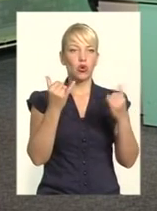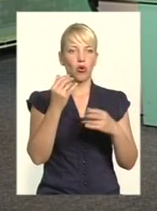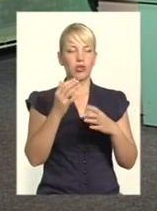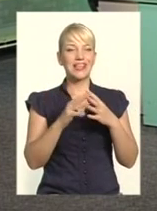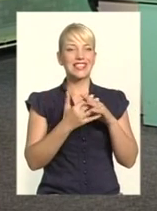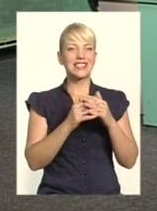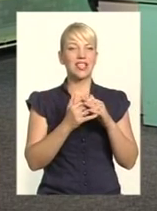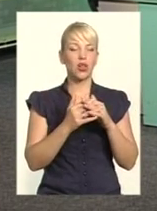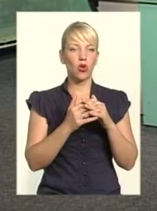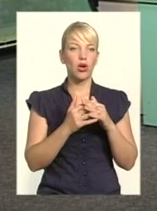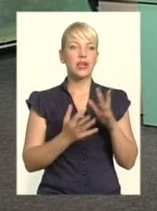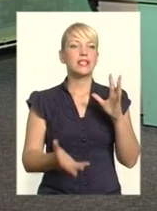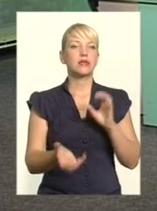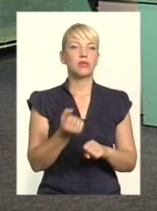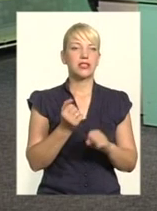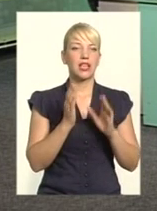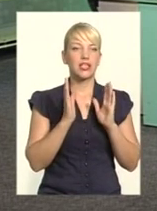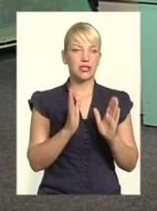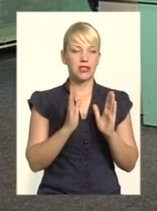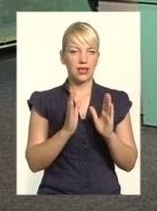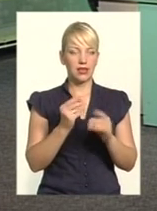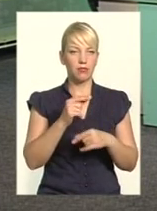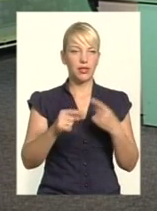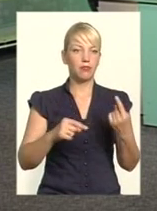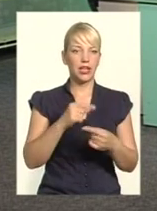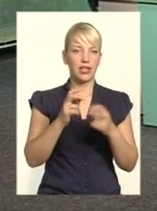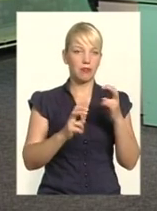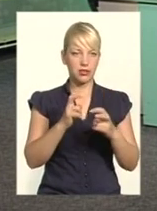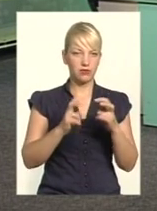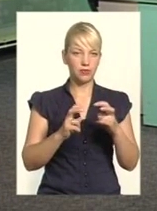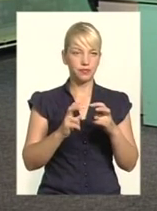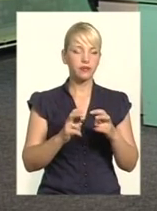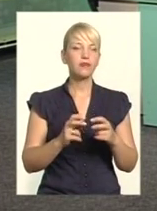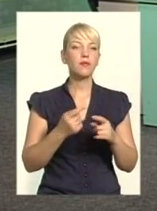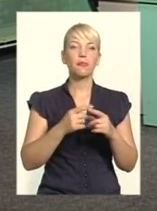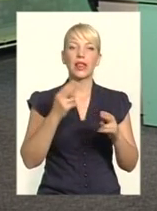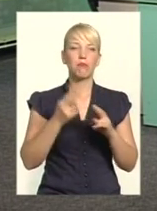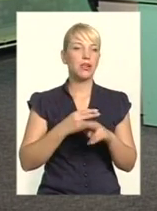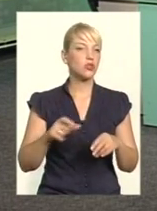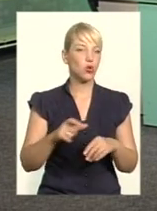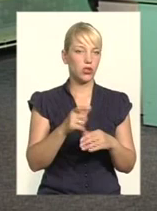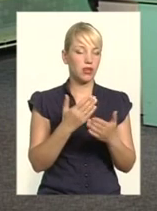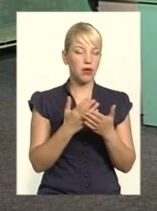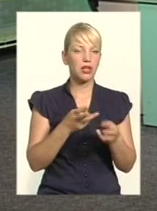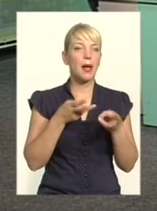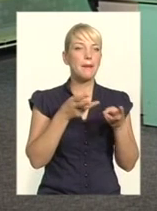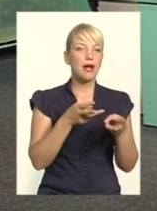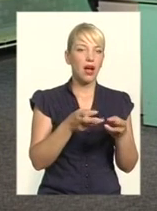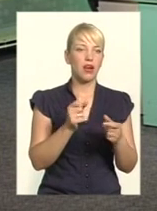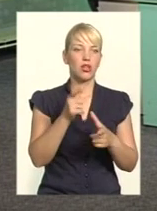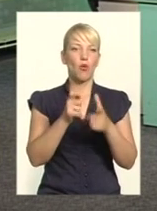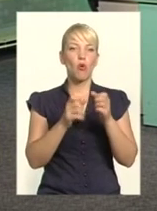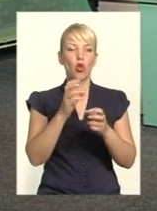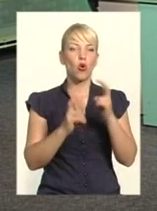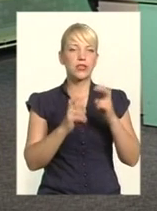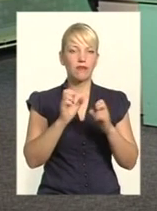пекарня, молочний цех невеличкий, тоді буде робота, будуть заробітки. Але без доріг, чому Польща пішла швидко розвиватися? І першим, що вона зробила,